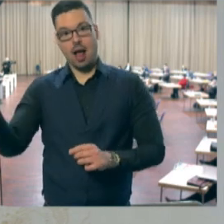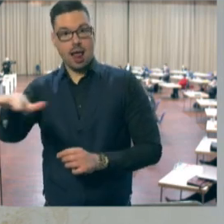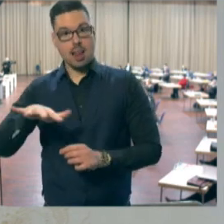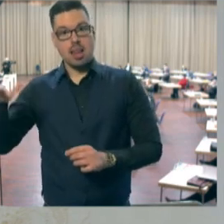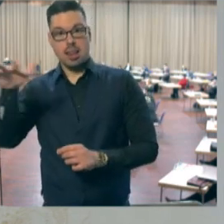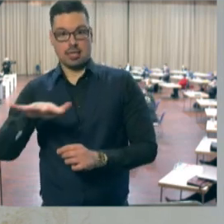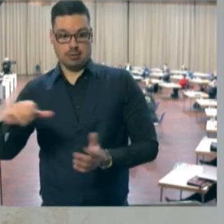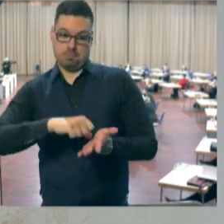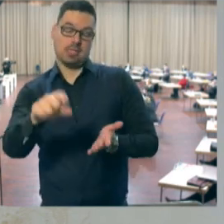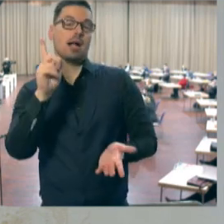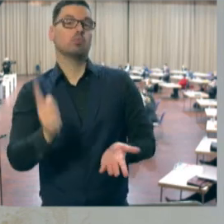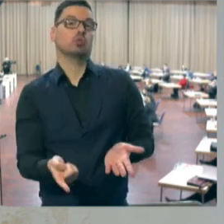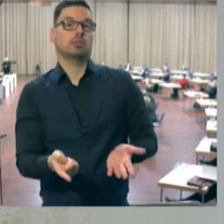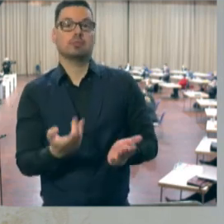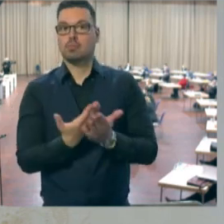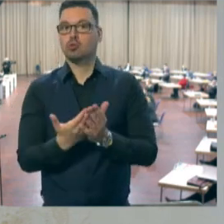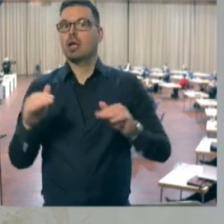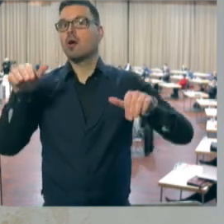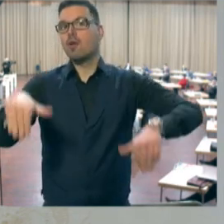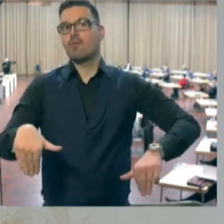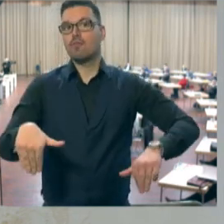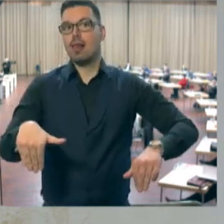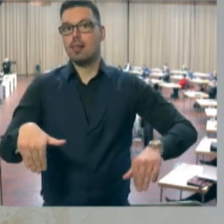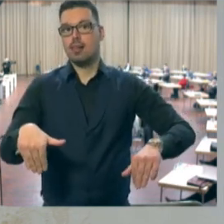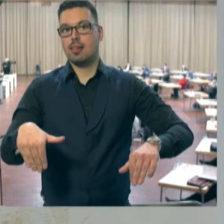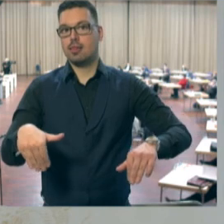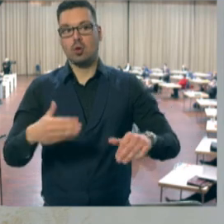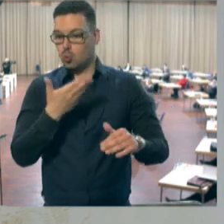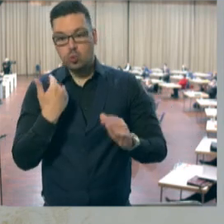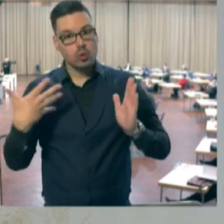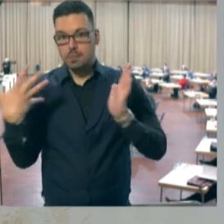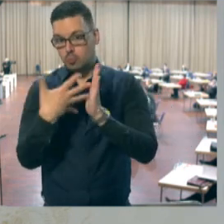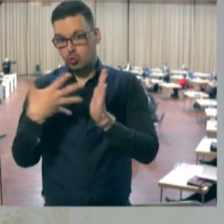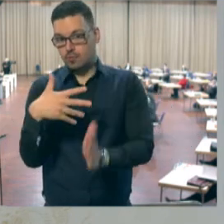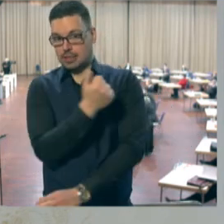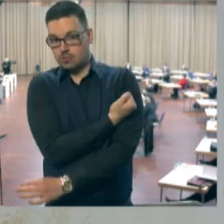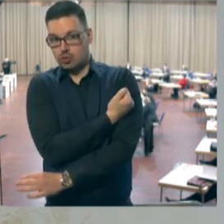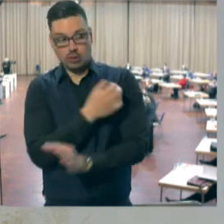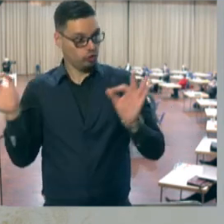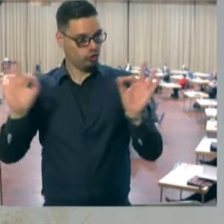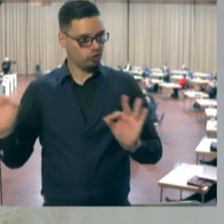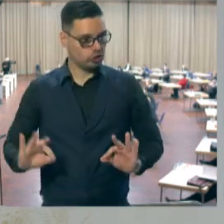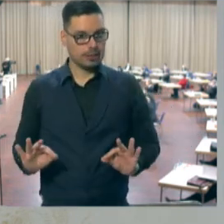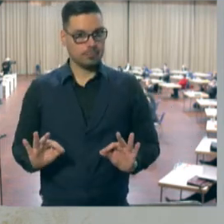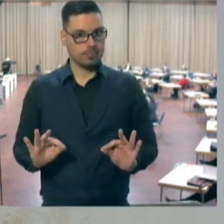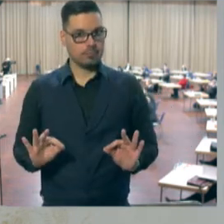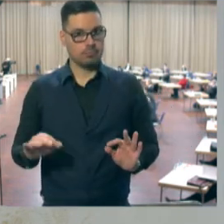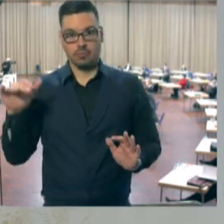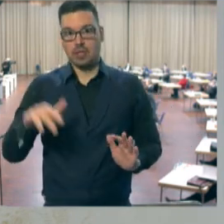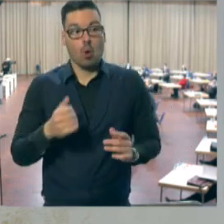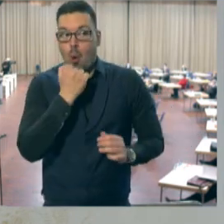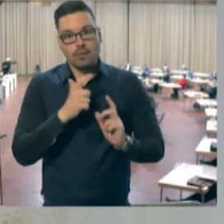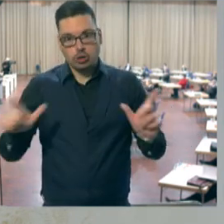geklärt. Wollen wir also für den Fall, eben jetzt wirklich bei einem nicht geprüften Impfstoff Schlimmes passiert, was hoffentlich nicht